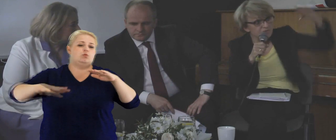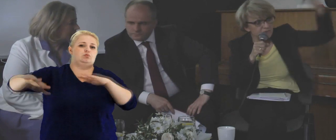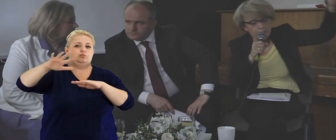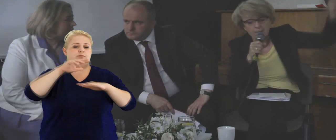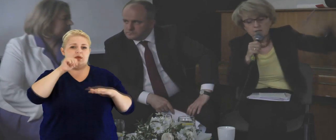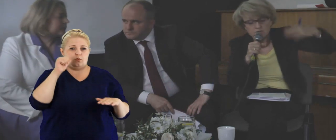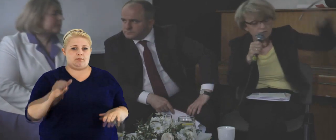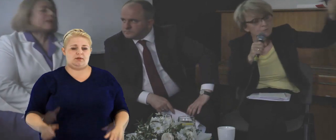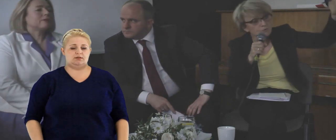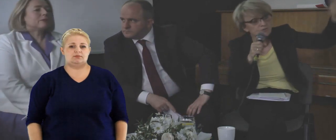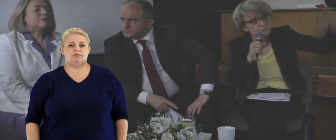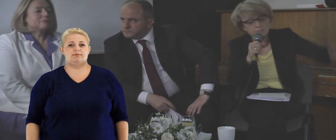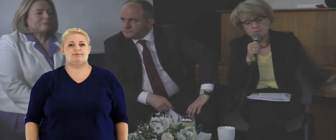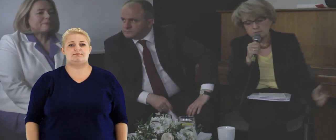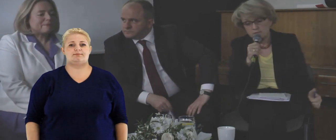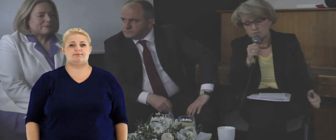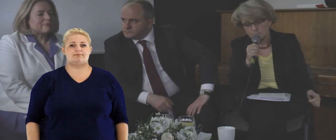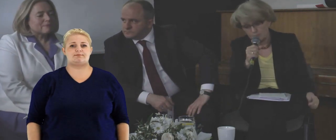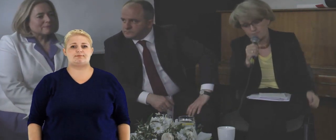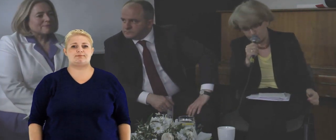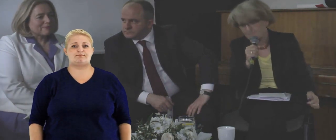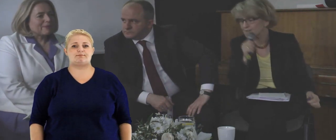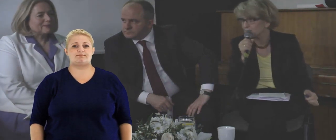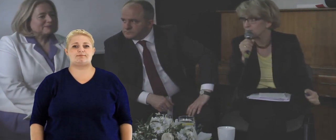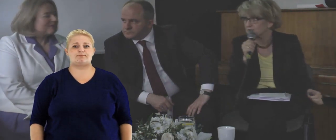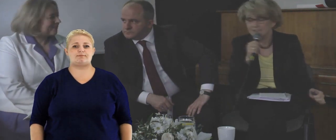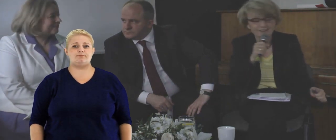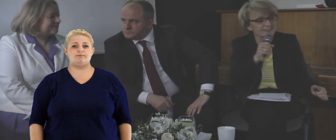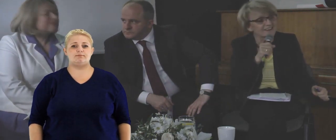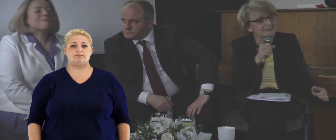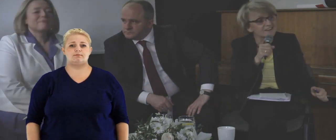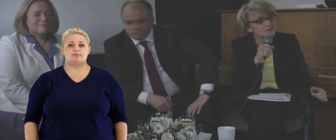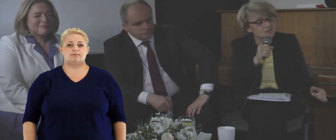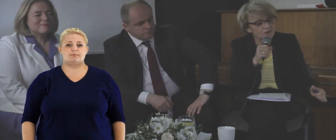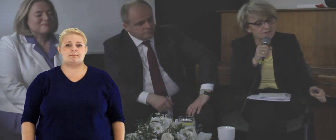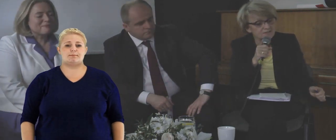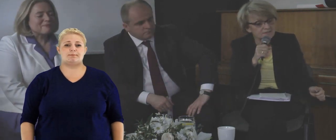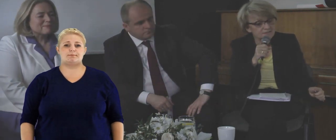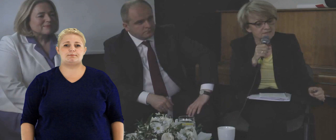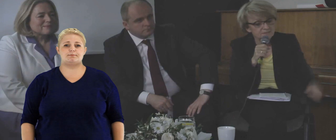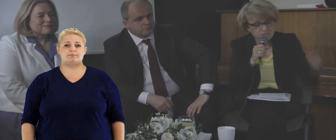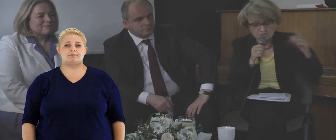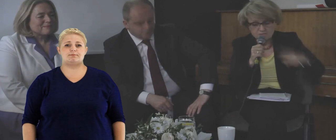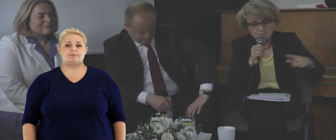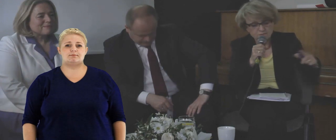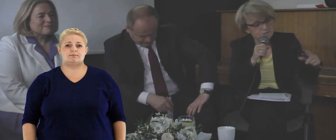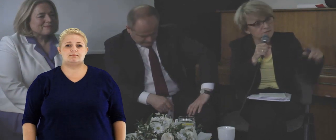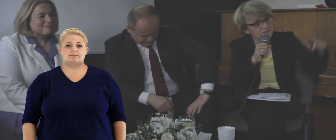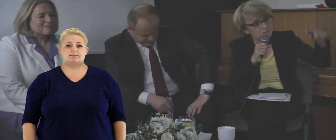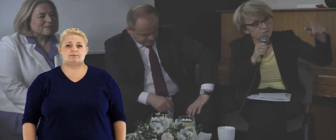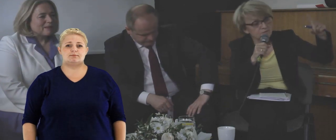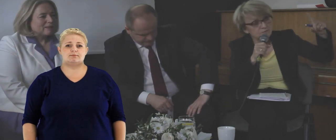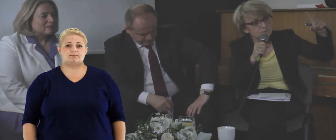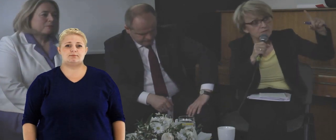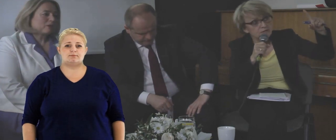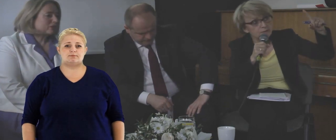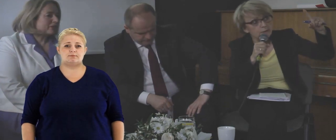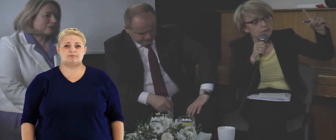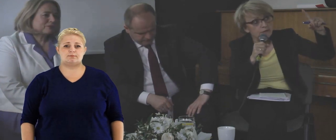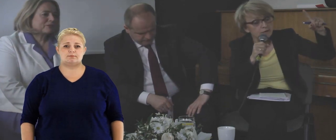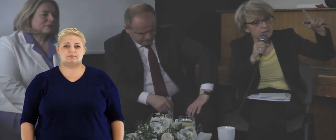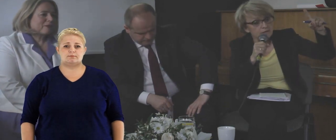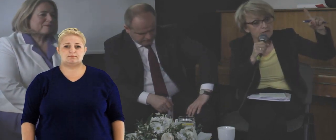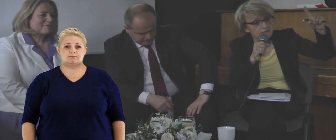to rzeczywiście, czy to musi, znaczy, bardzo dobrze, tak, czy to jest, tym, że się nie wywiązują z tego obowiązku,